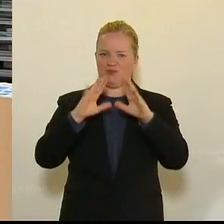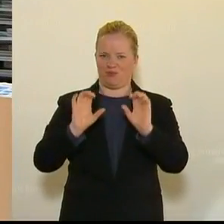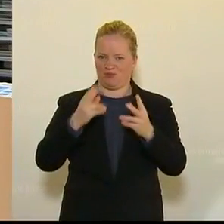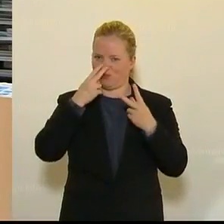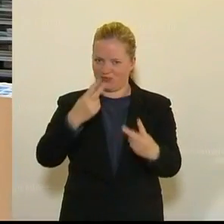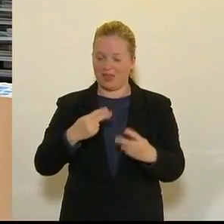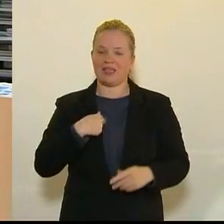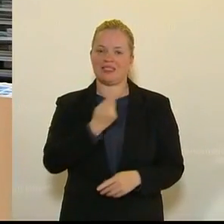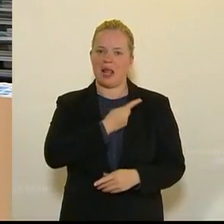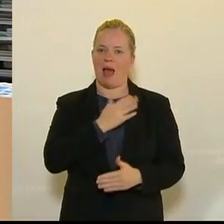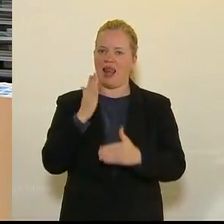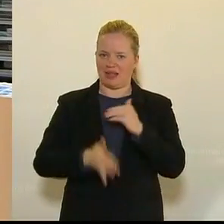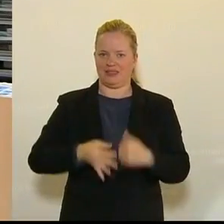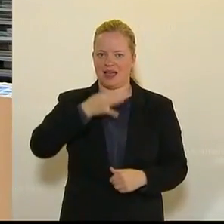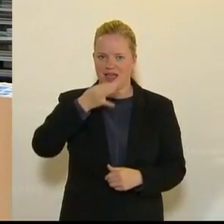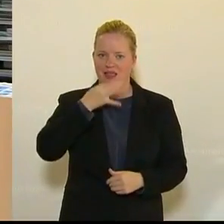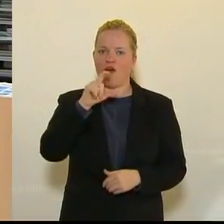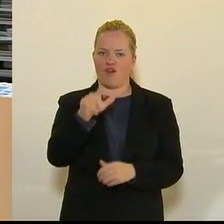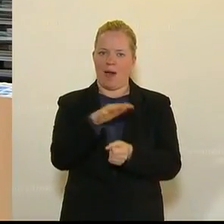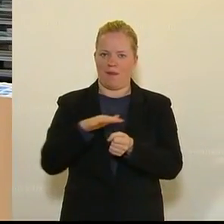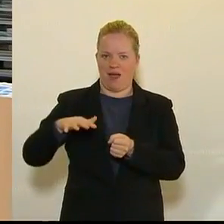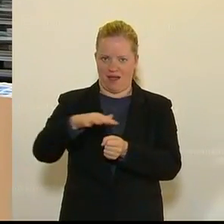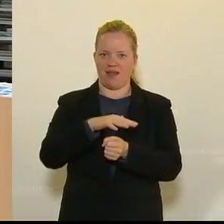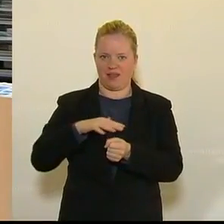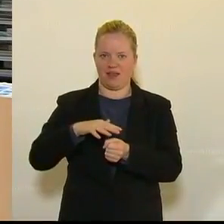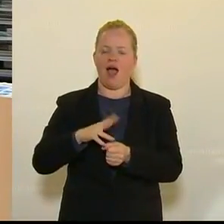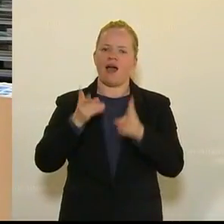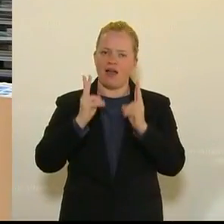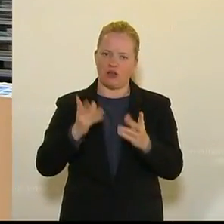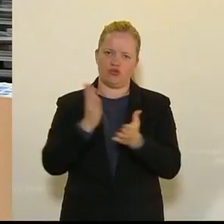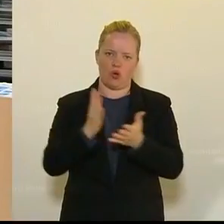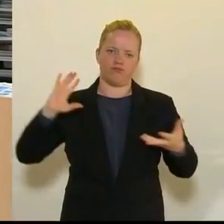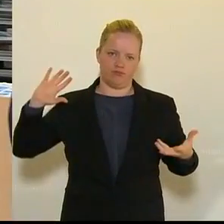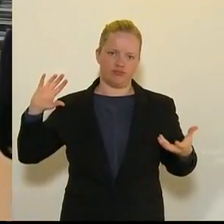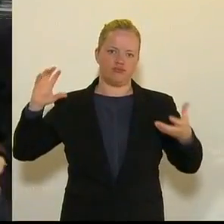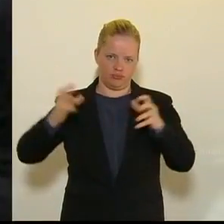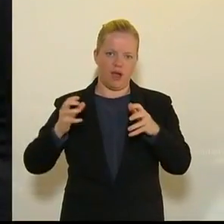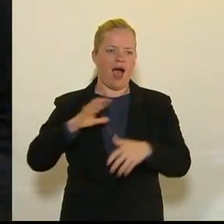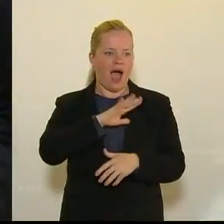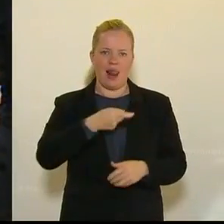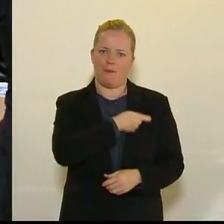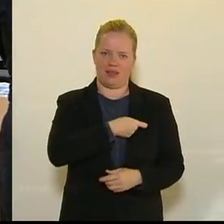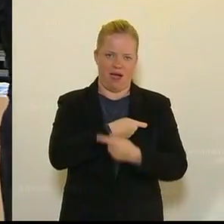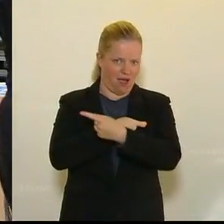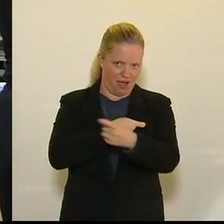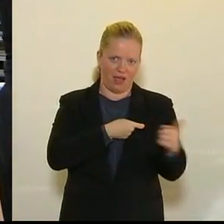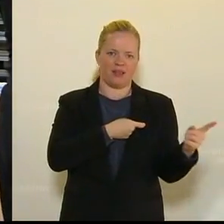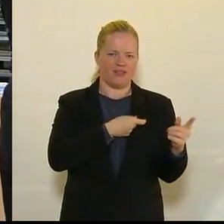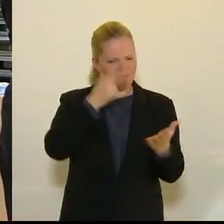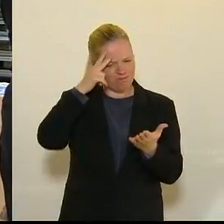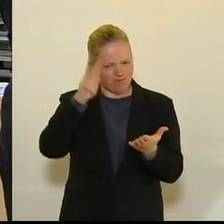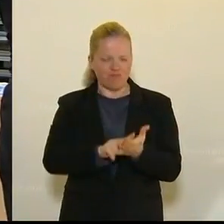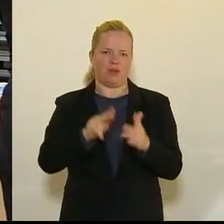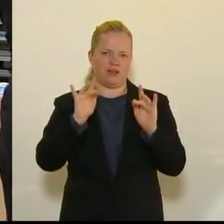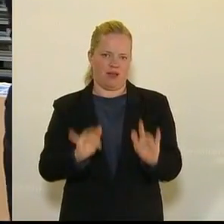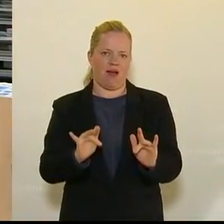Und der vorerst letzte gemeldete Redner zu diesem Tagesordnungspunkt ist Joachim Schnabel von der ÖVP. ... anerkannt wurde, dass es